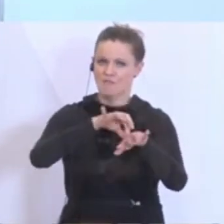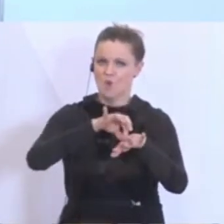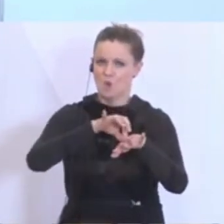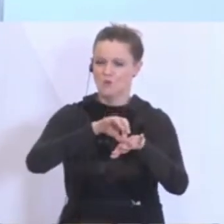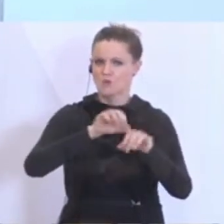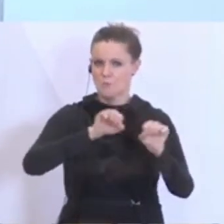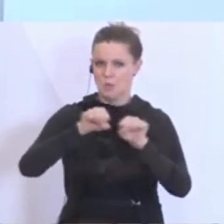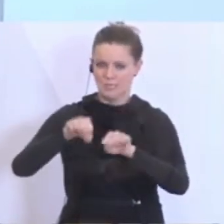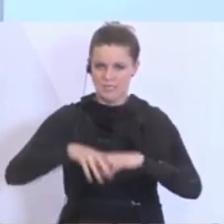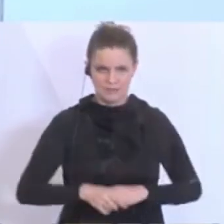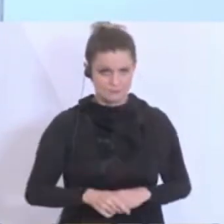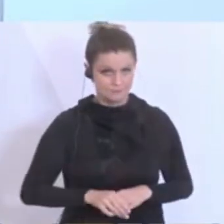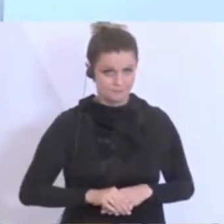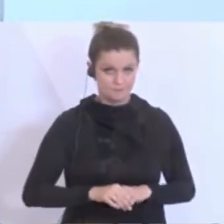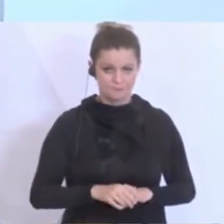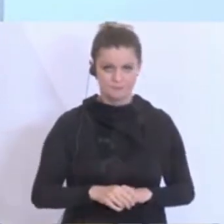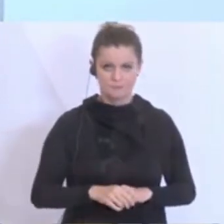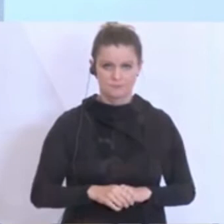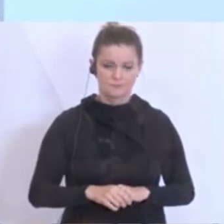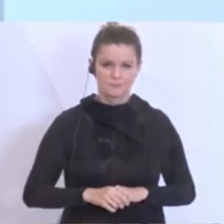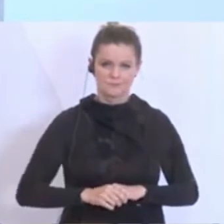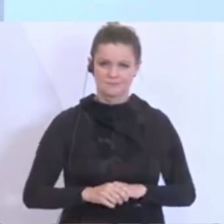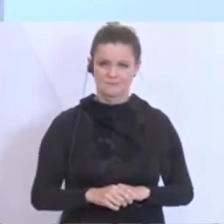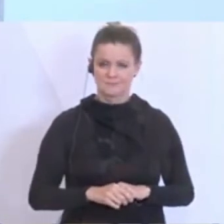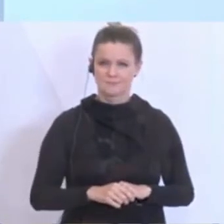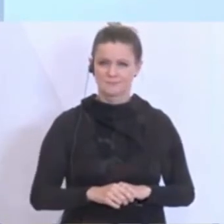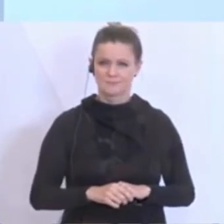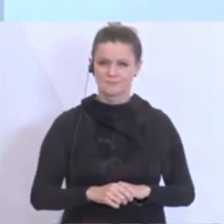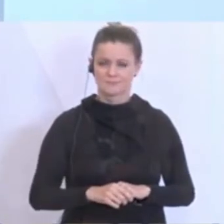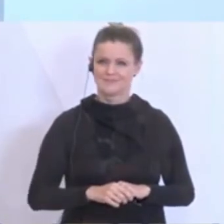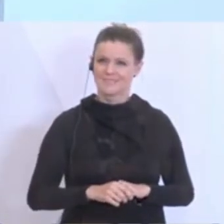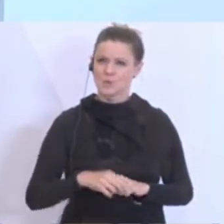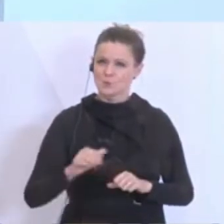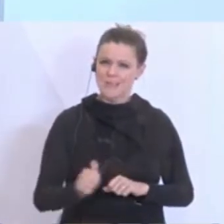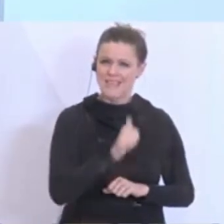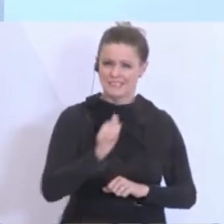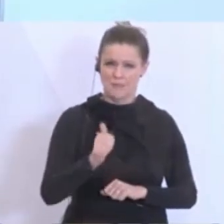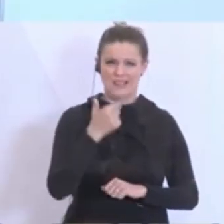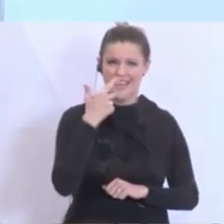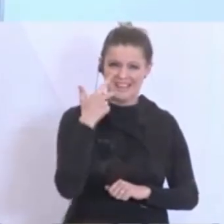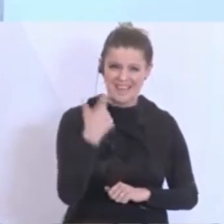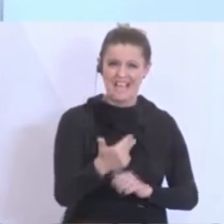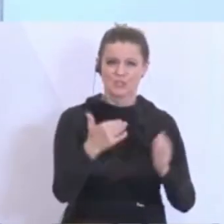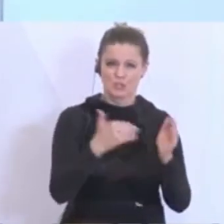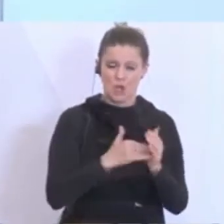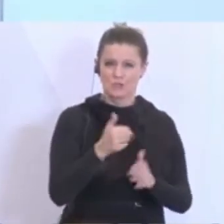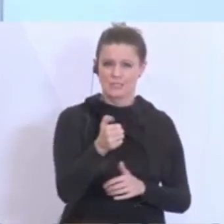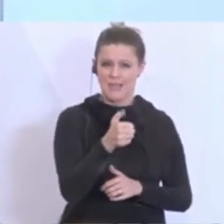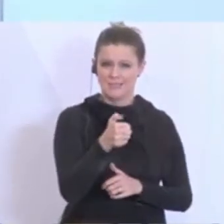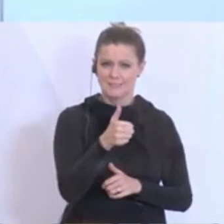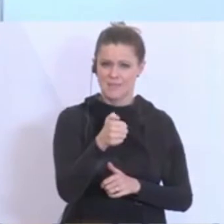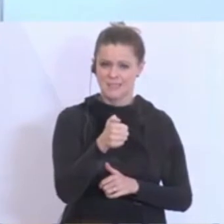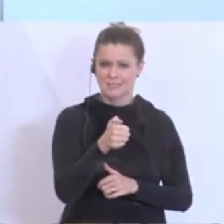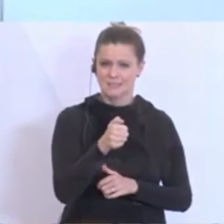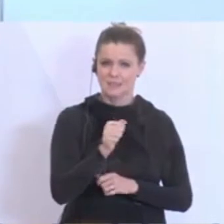Innerhalb kürzester Zeit wurden erstmalig, meine sehr verehrten Damen und Herren, 30.000 SMS an unsere